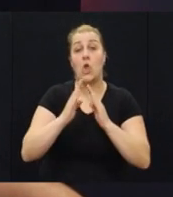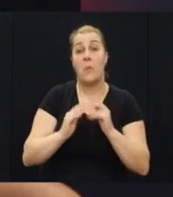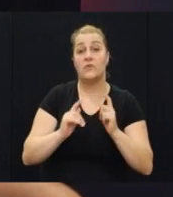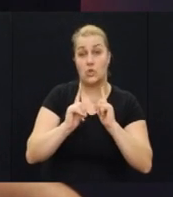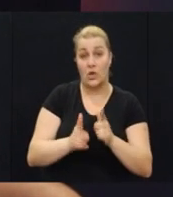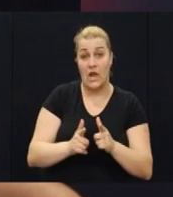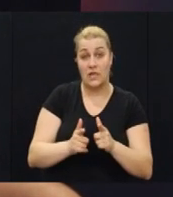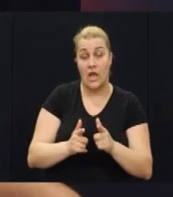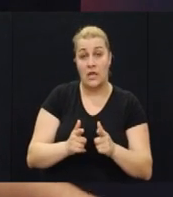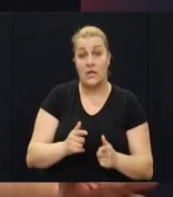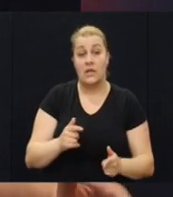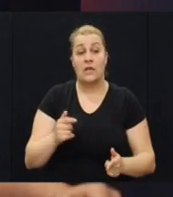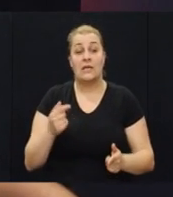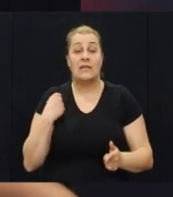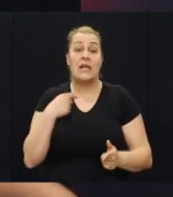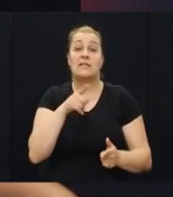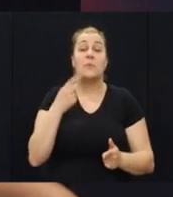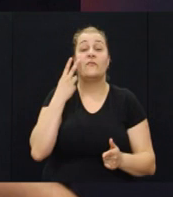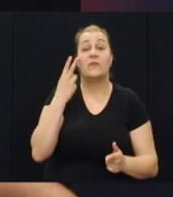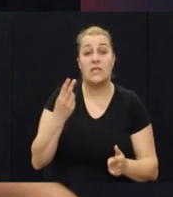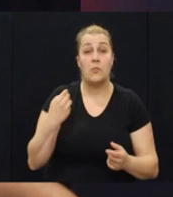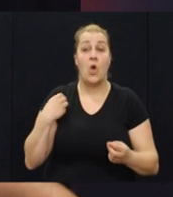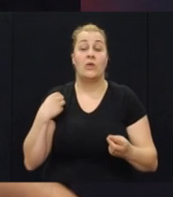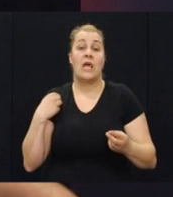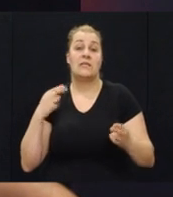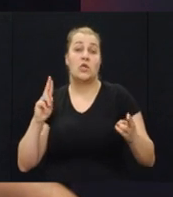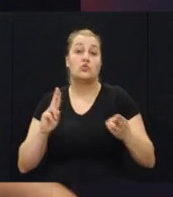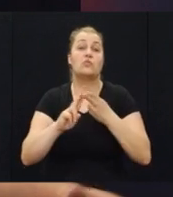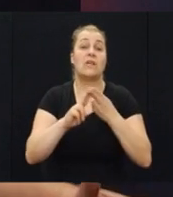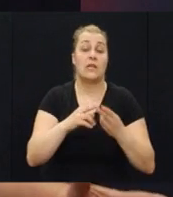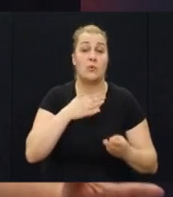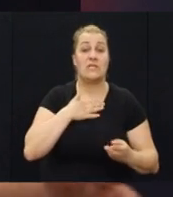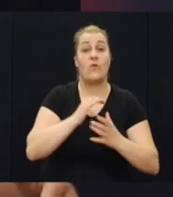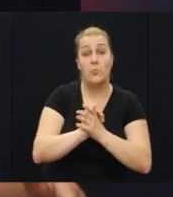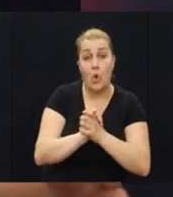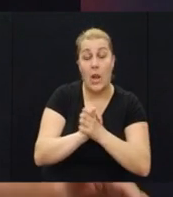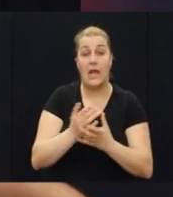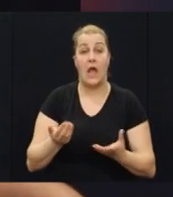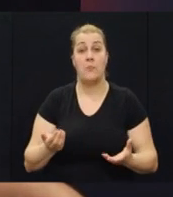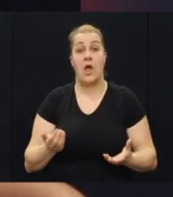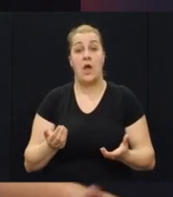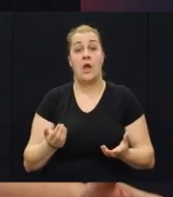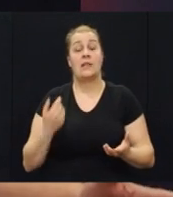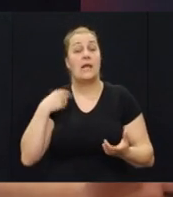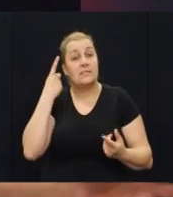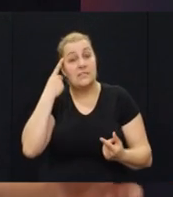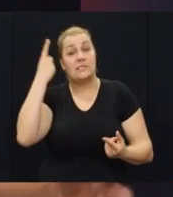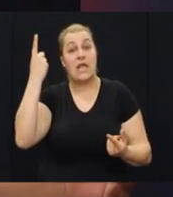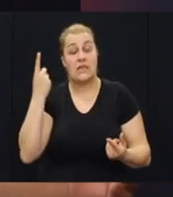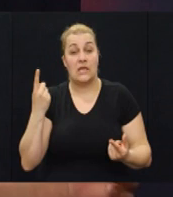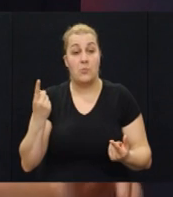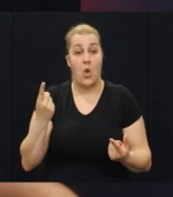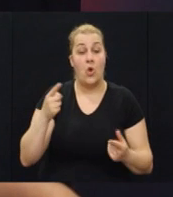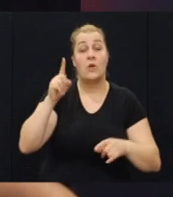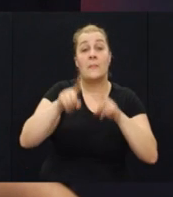domovinskog rata i ujedno da se vidimo, da se susretimo sa svojim kolegama, da se ispričamo, da se sjetimo.